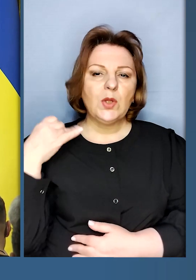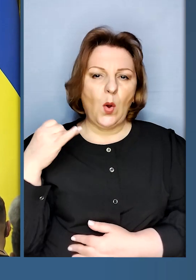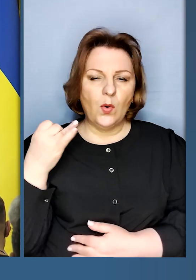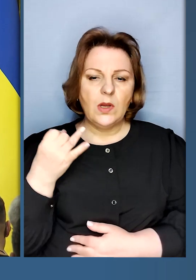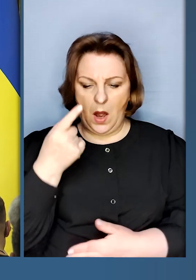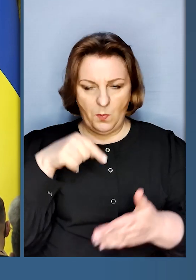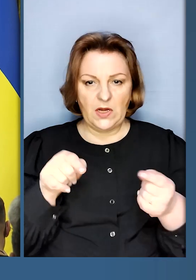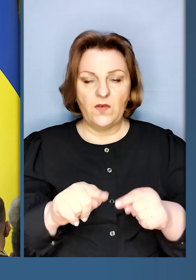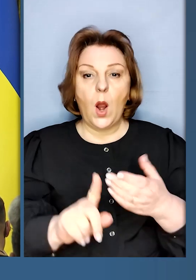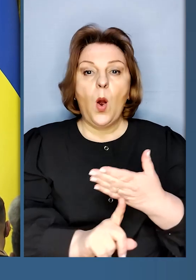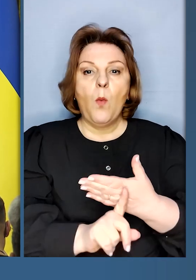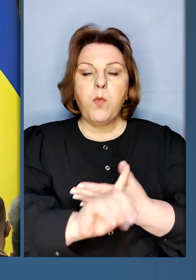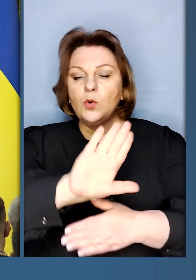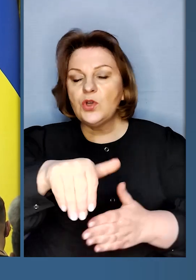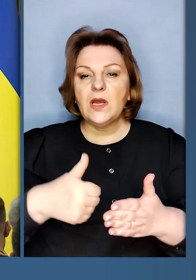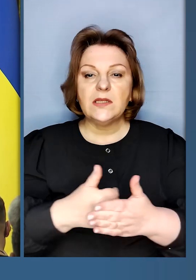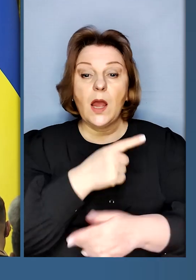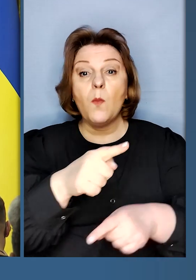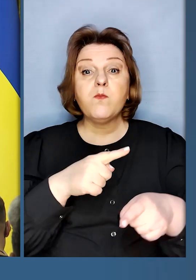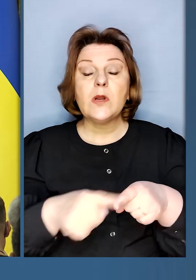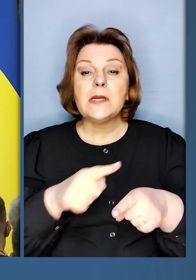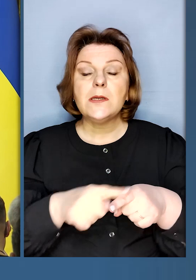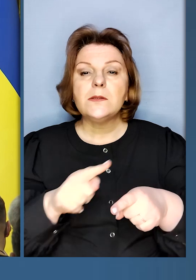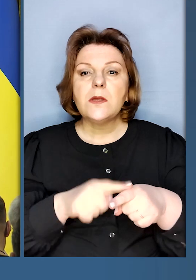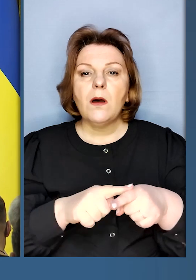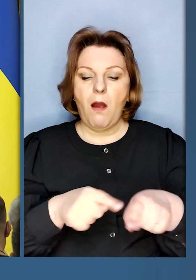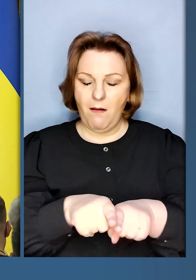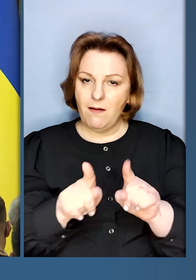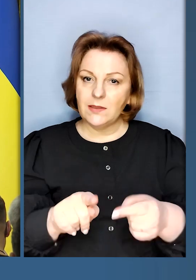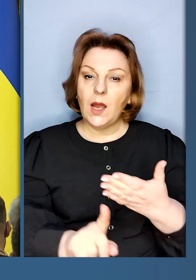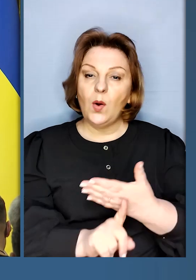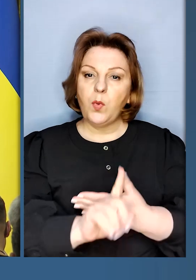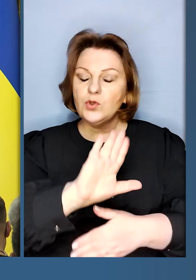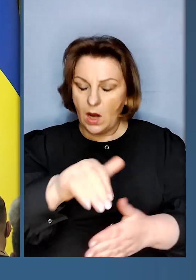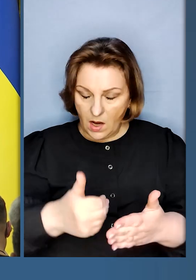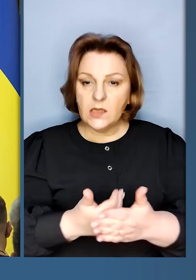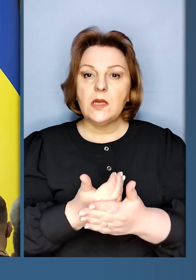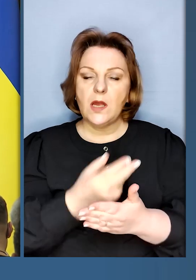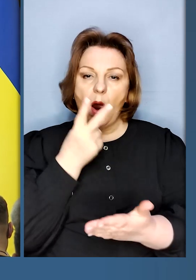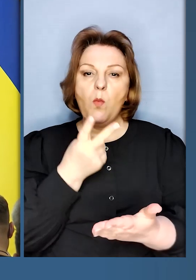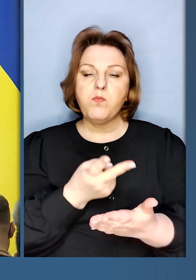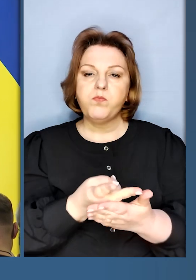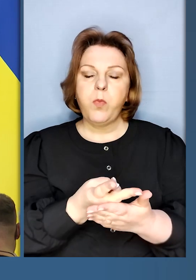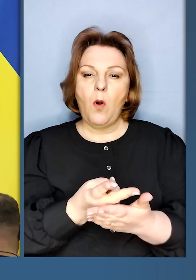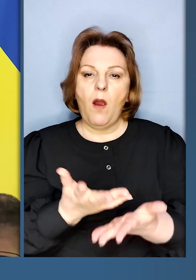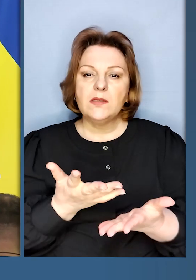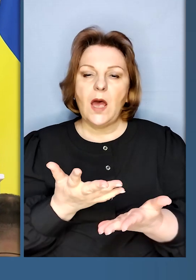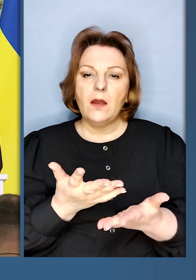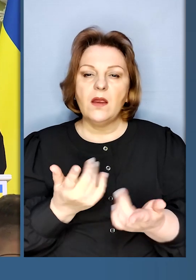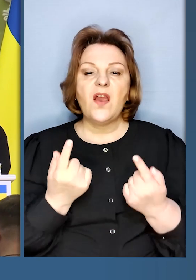переконаний в тому, почалася наново, прискорила, але також почалася наново, показала